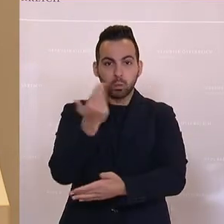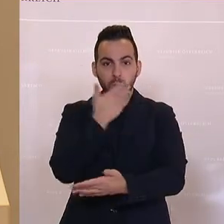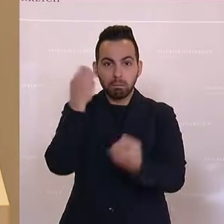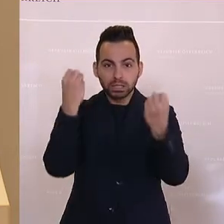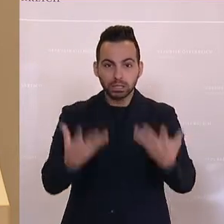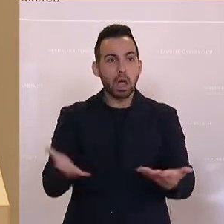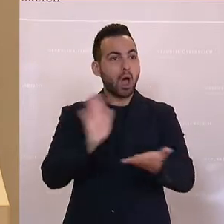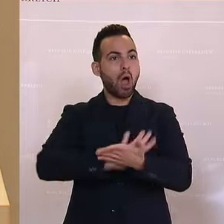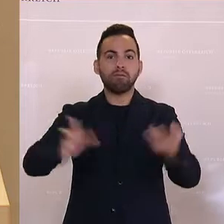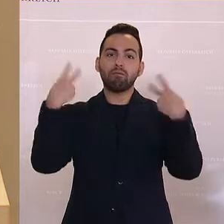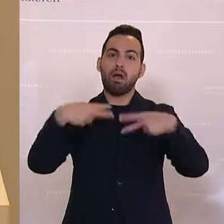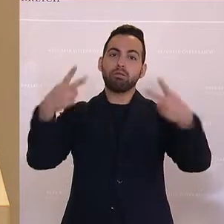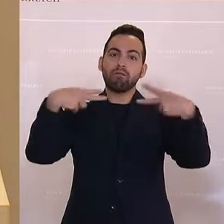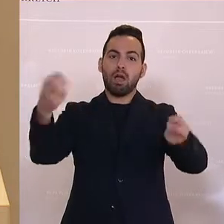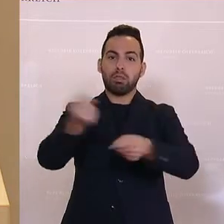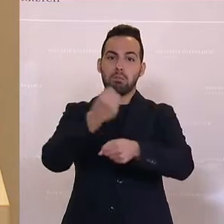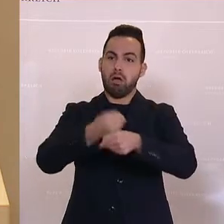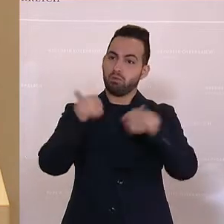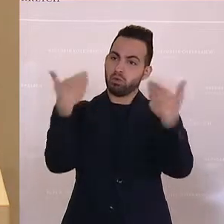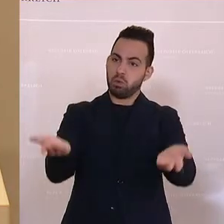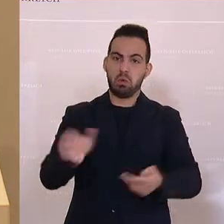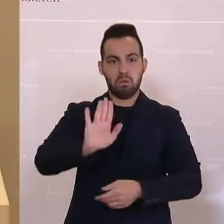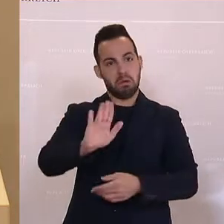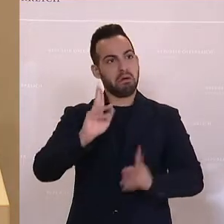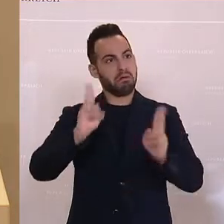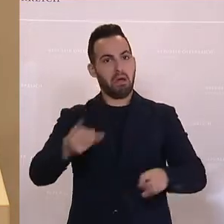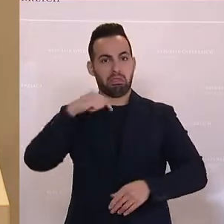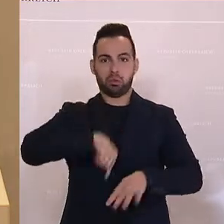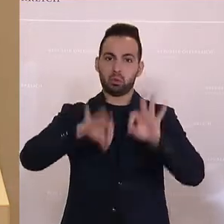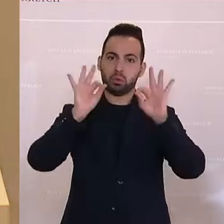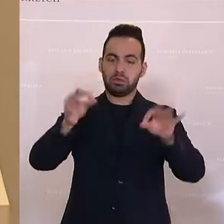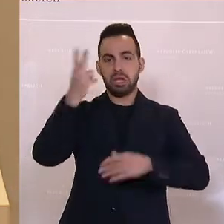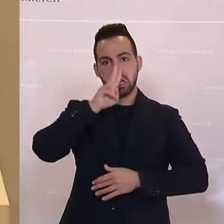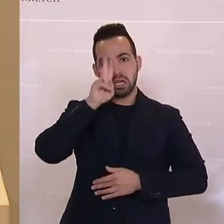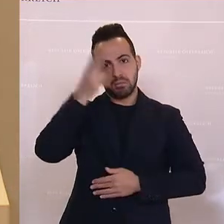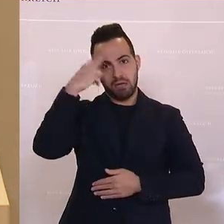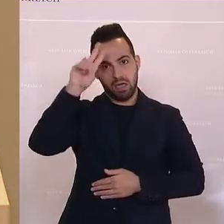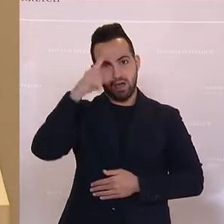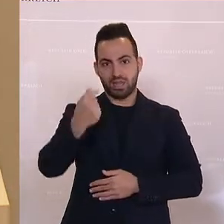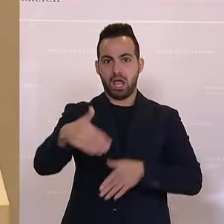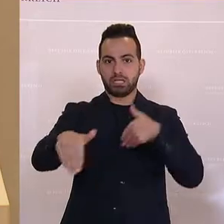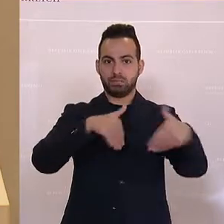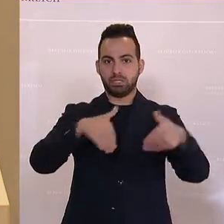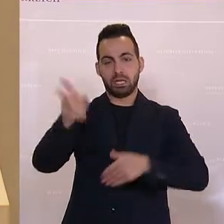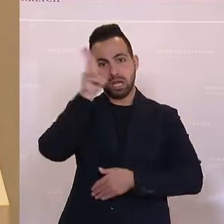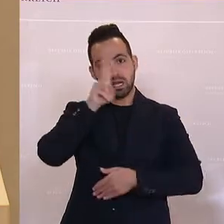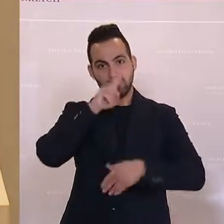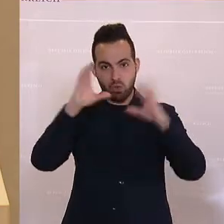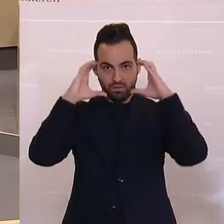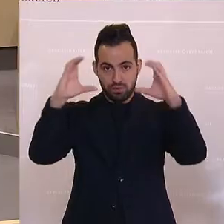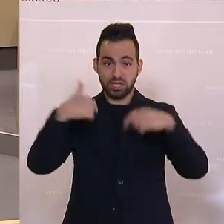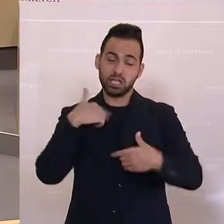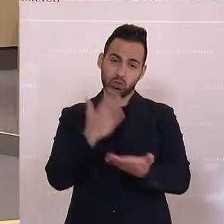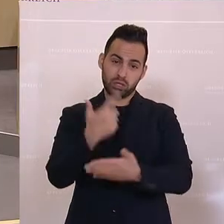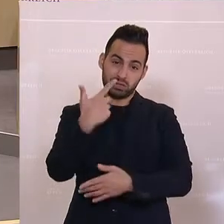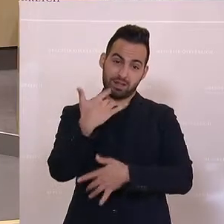Weitermachen wie bisher, das können Sie offenbar. Und lieber Herr Finanzminister, liebe ÖVP, ich bin seit 20 Jahren